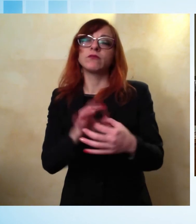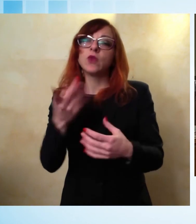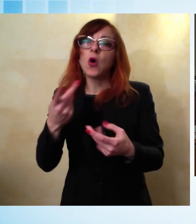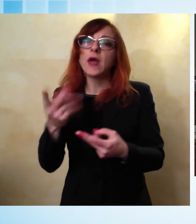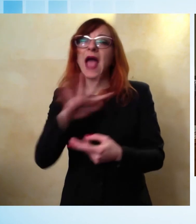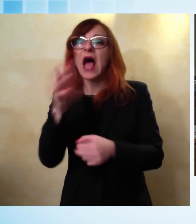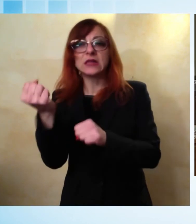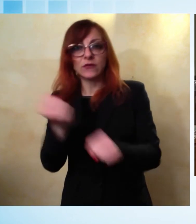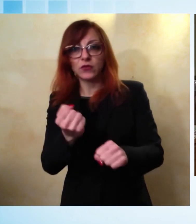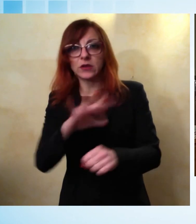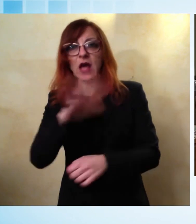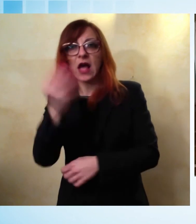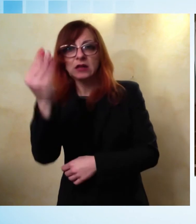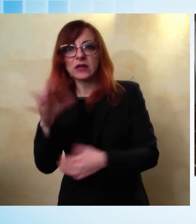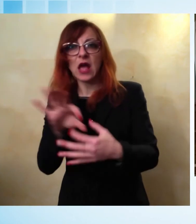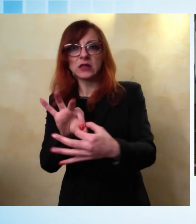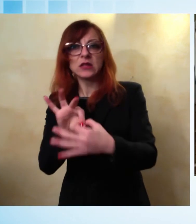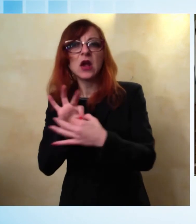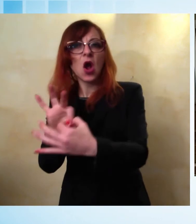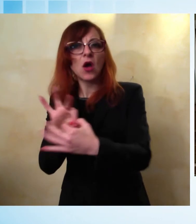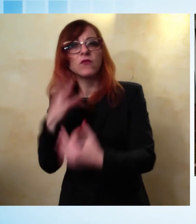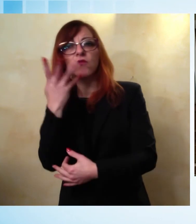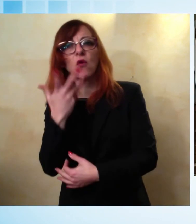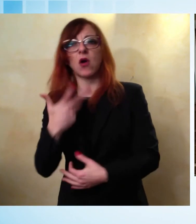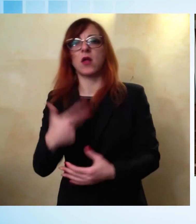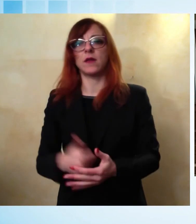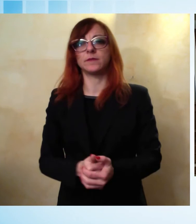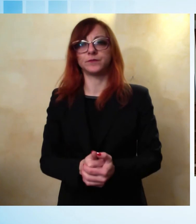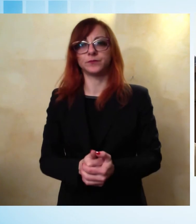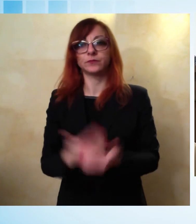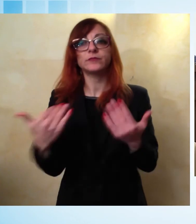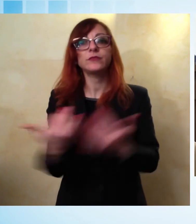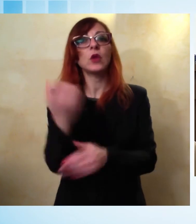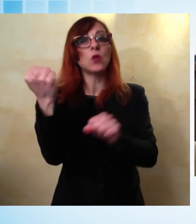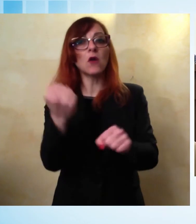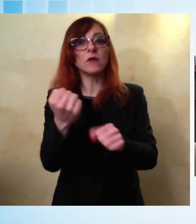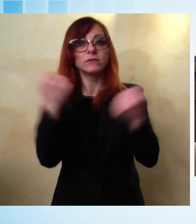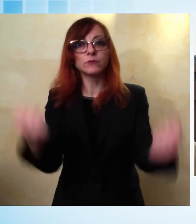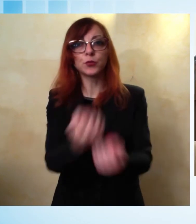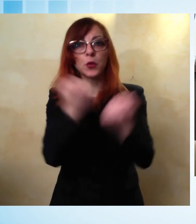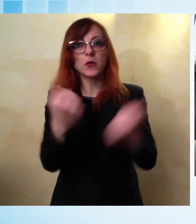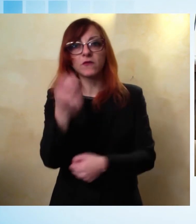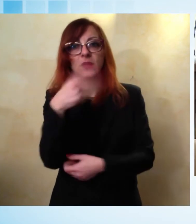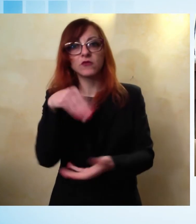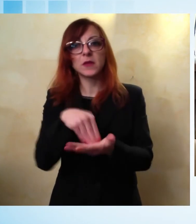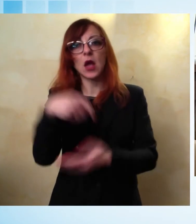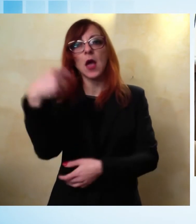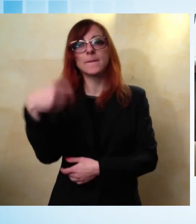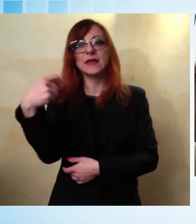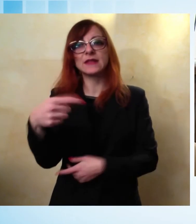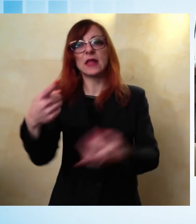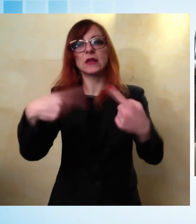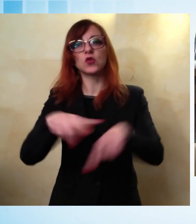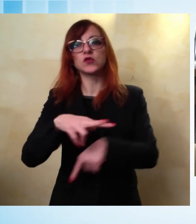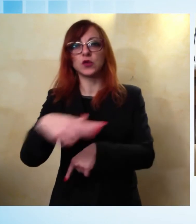che perseguono questi obiettivi. Il lancio della nuova fondazione a Firenze, alla presenza del Presidente del Consiglio regionale della